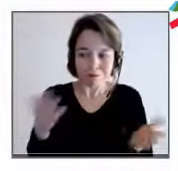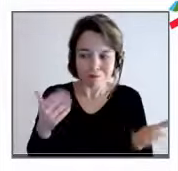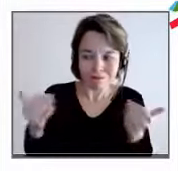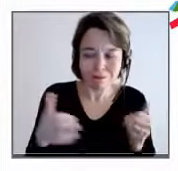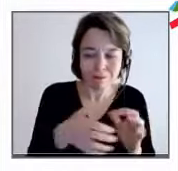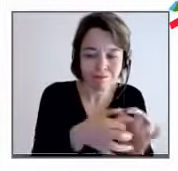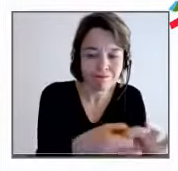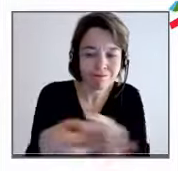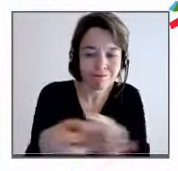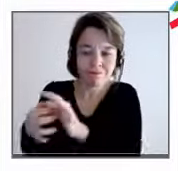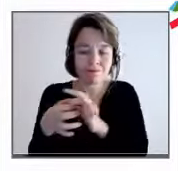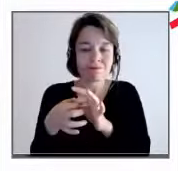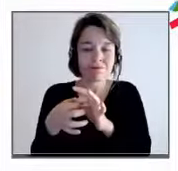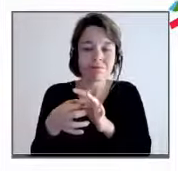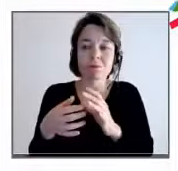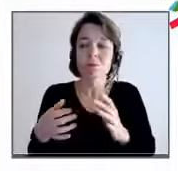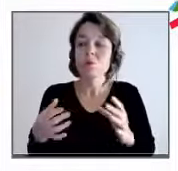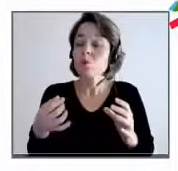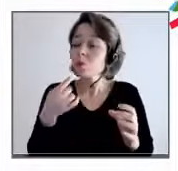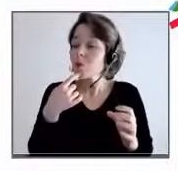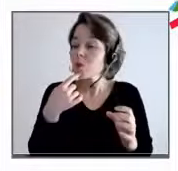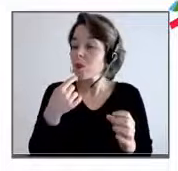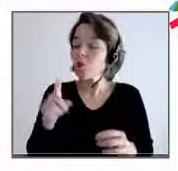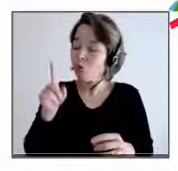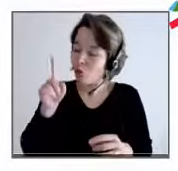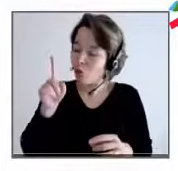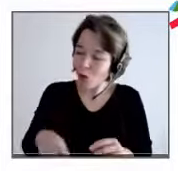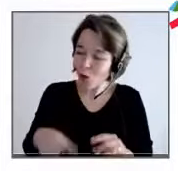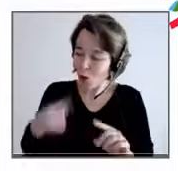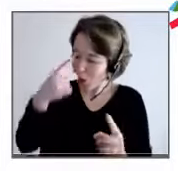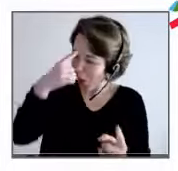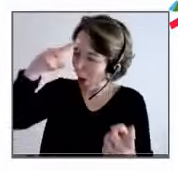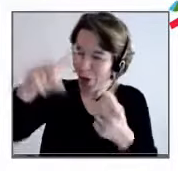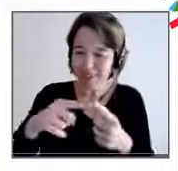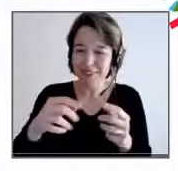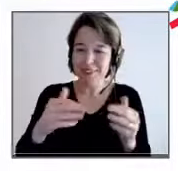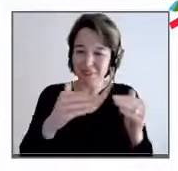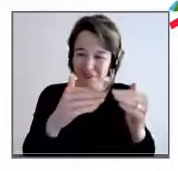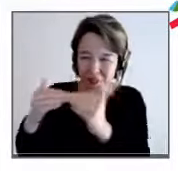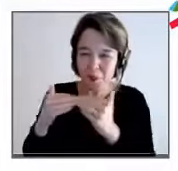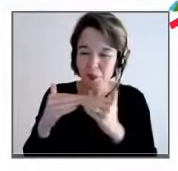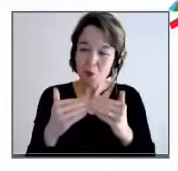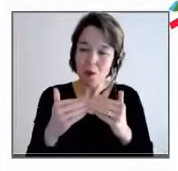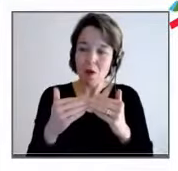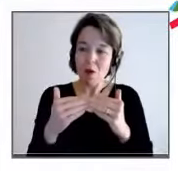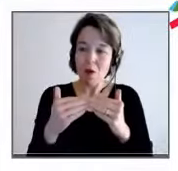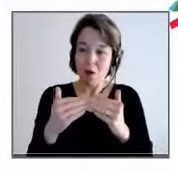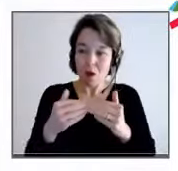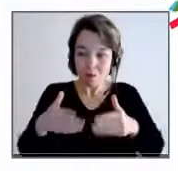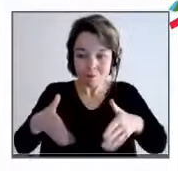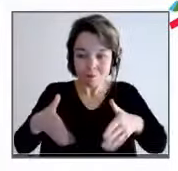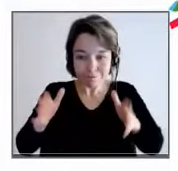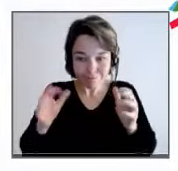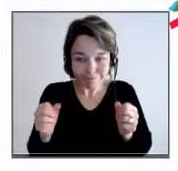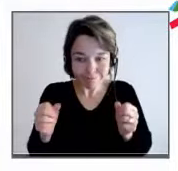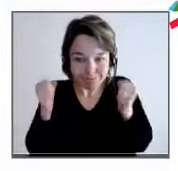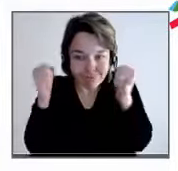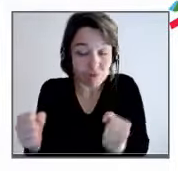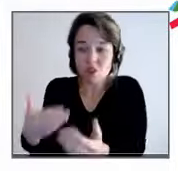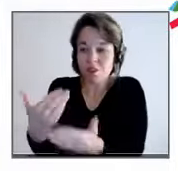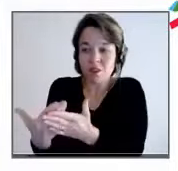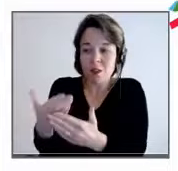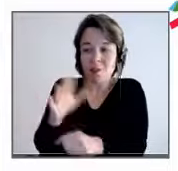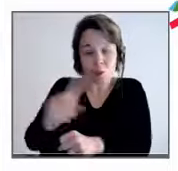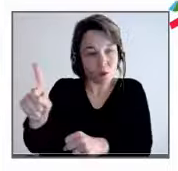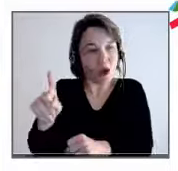souvent, d'avoir un but commun, d'avoir une finalité commune, d'aller dans le même sens pour faire collectif. Ça n'a jamais suffi. C'est nécessaire, mais